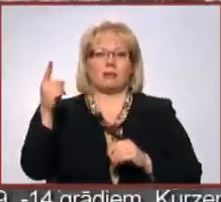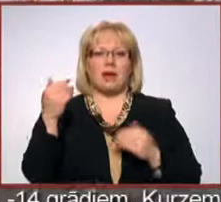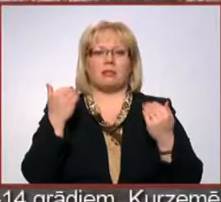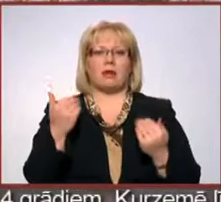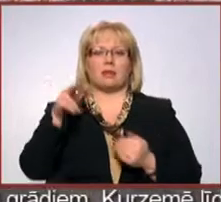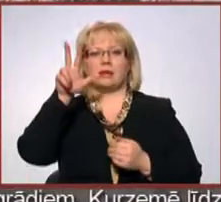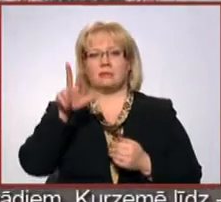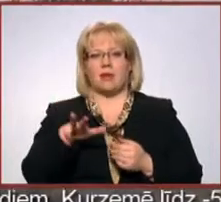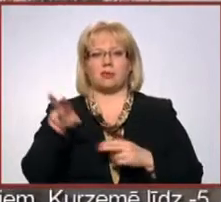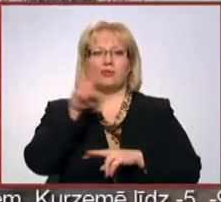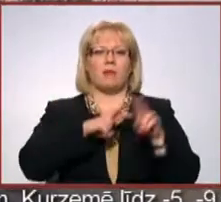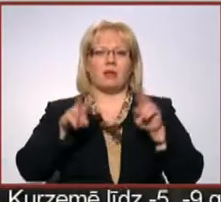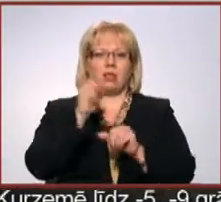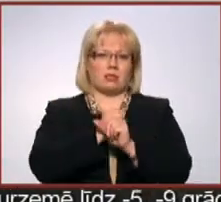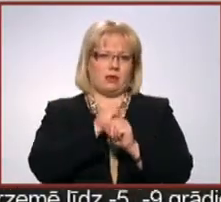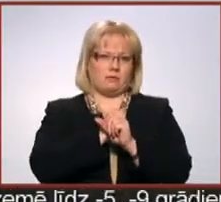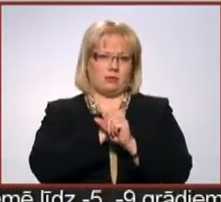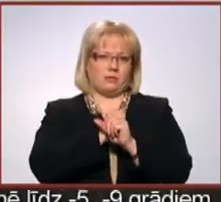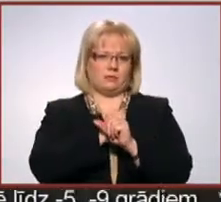pašlaik trīs mēnešus meklēju darbu.